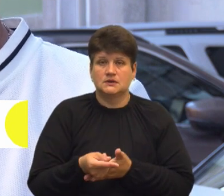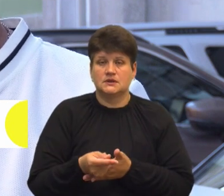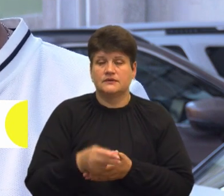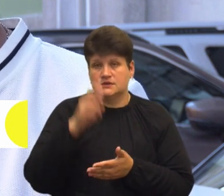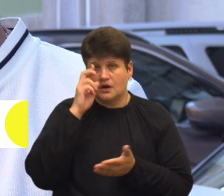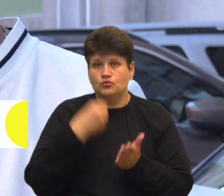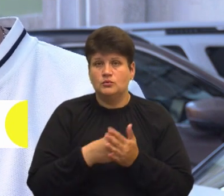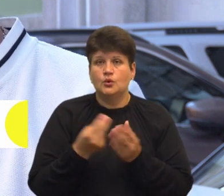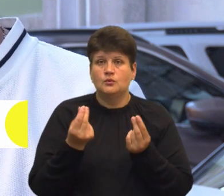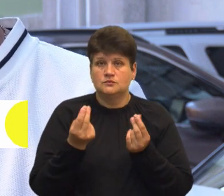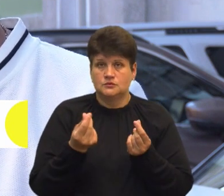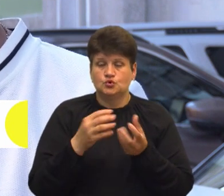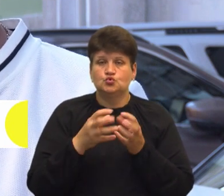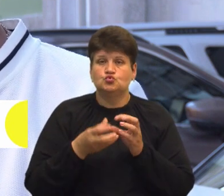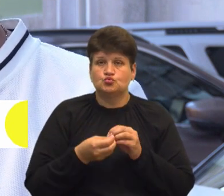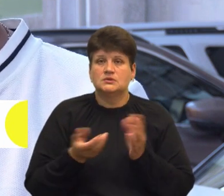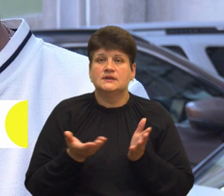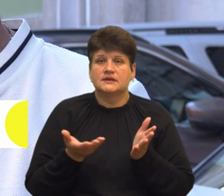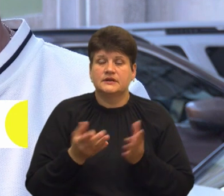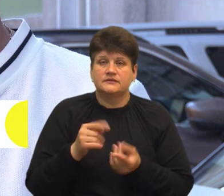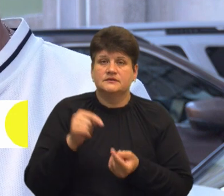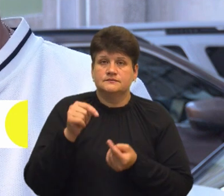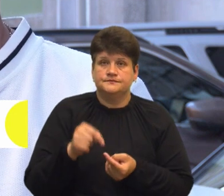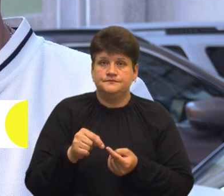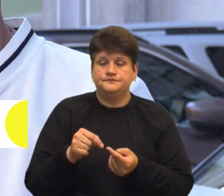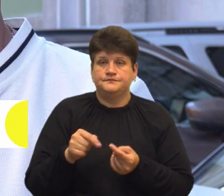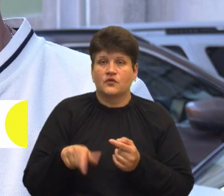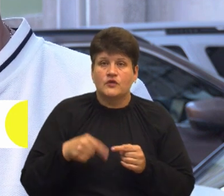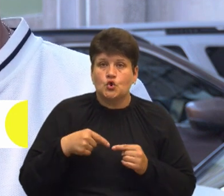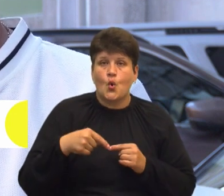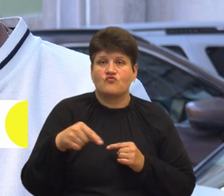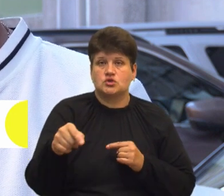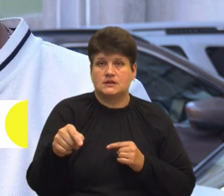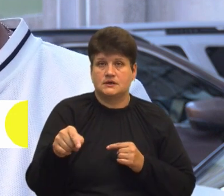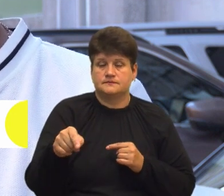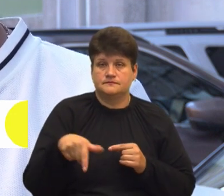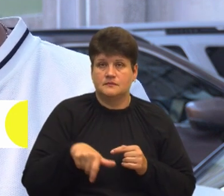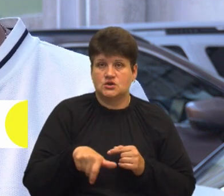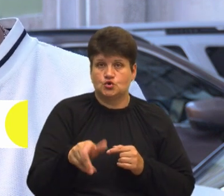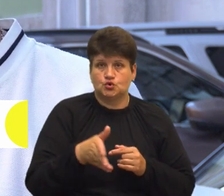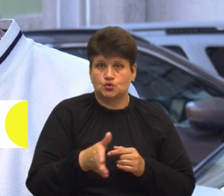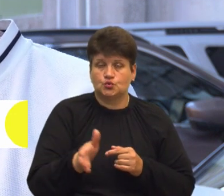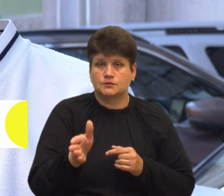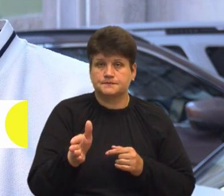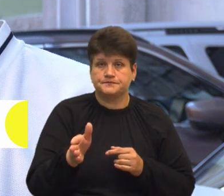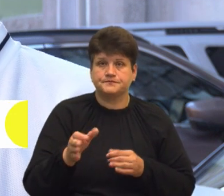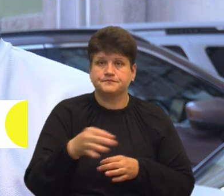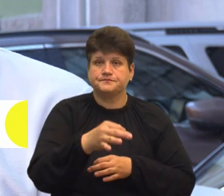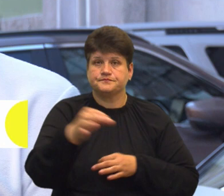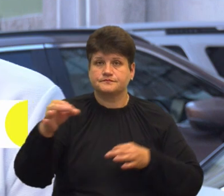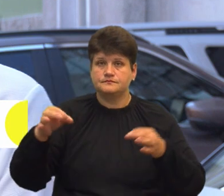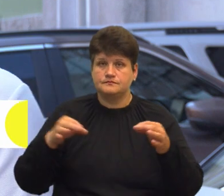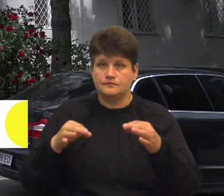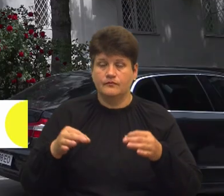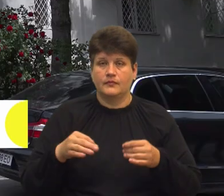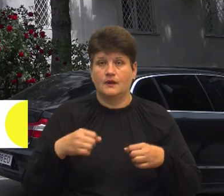яких визначається від довжини маршруту, від параметрів транспортного засобу та